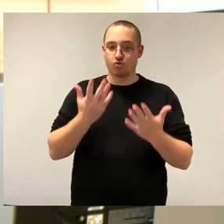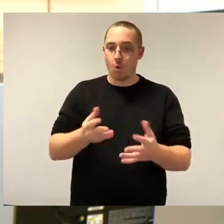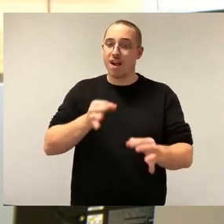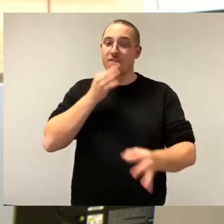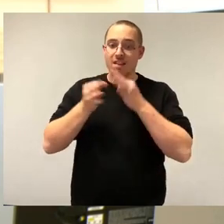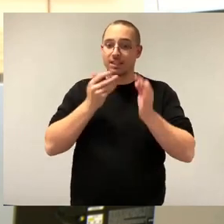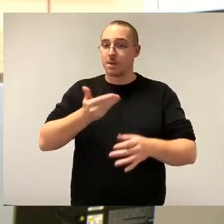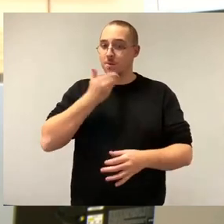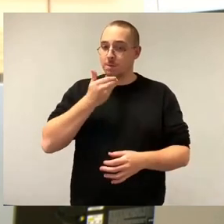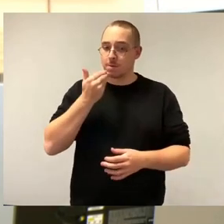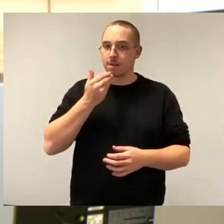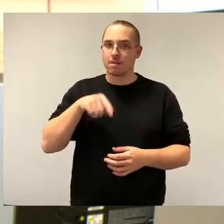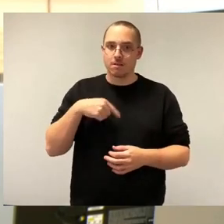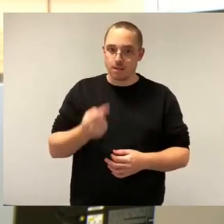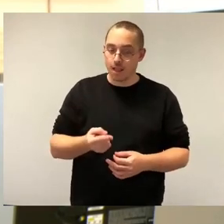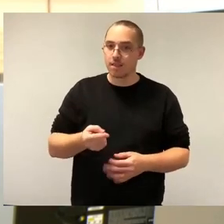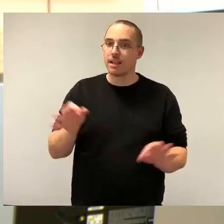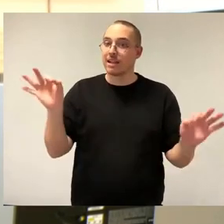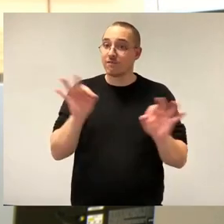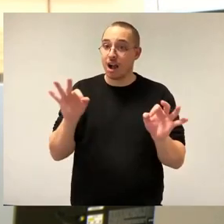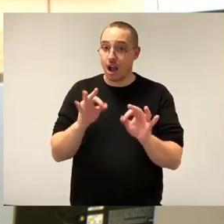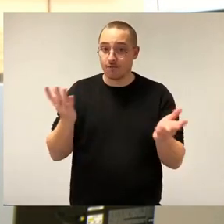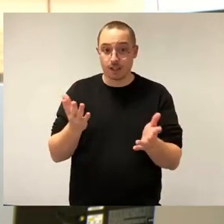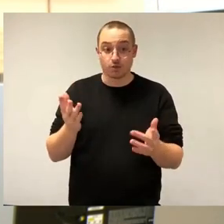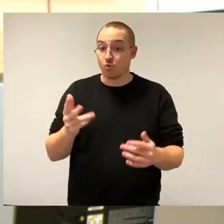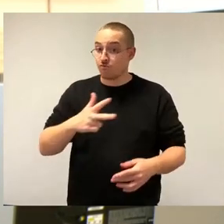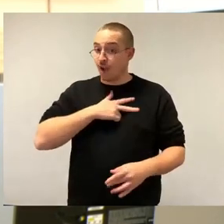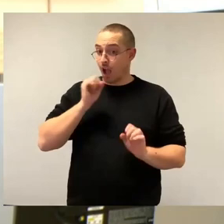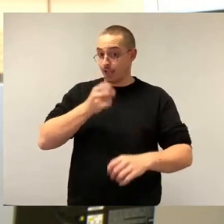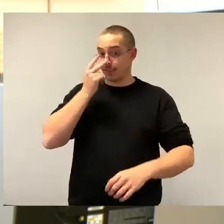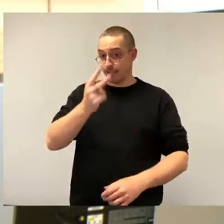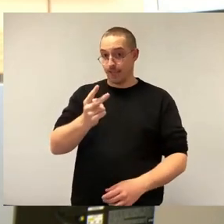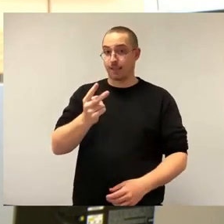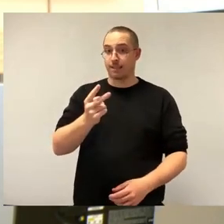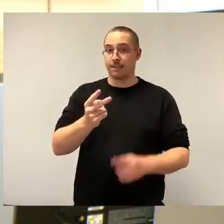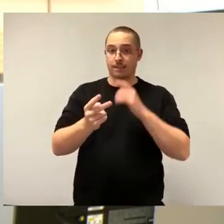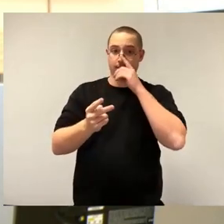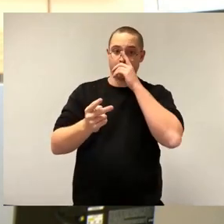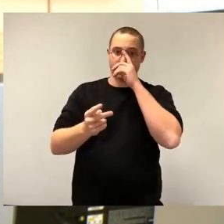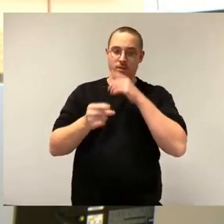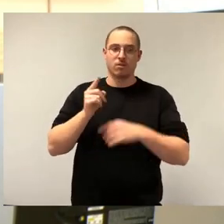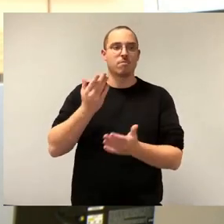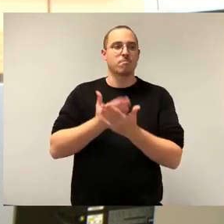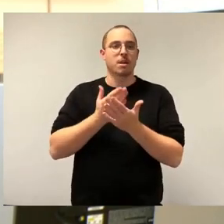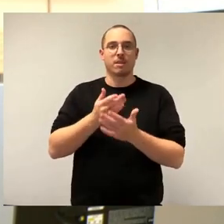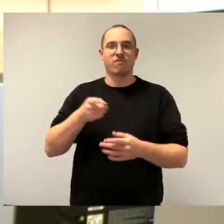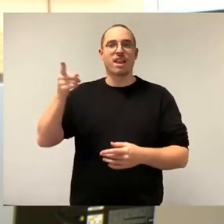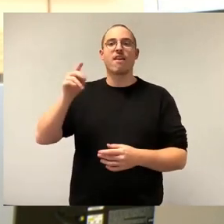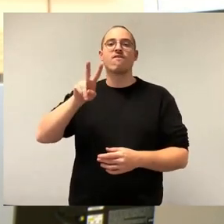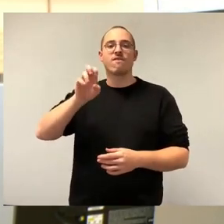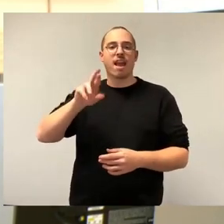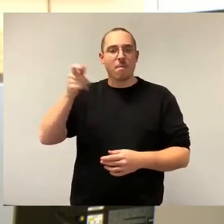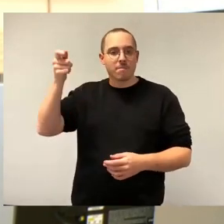ist die Gefahr groß. Und das zeigt auch die Realität. Genau das passiert ja auch. Dass eben dann in der Regel von Vermieterinnen-Seite aus dagegen